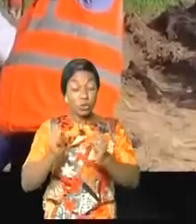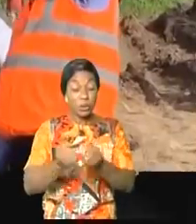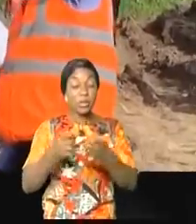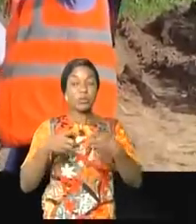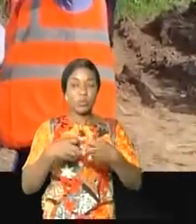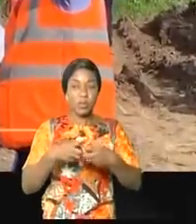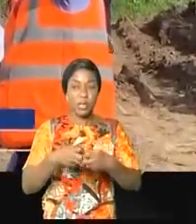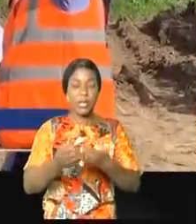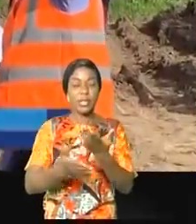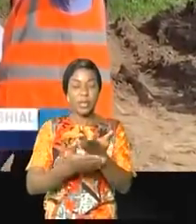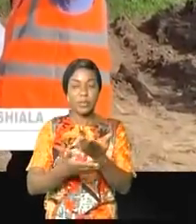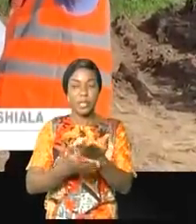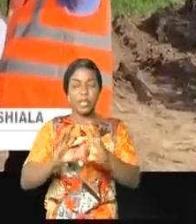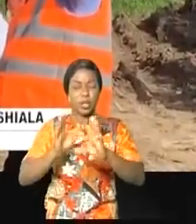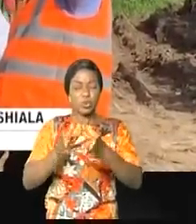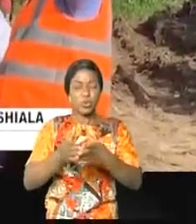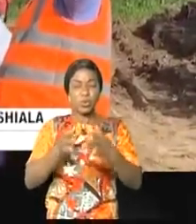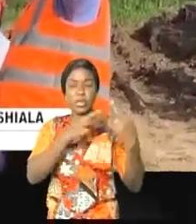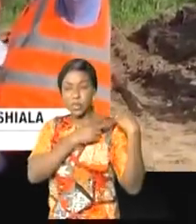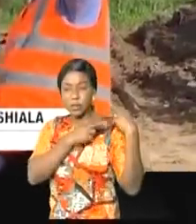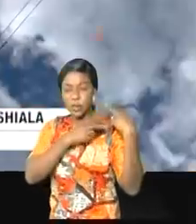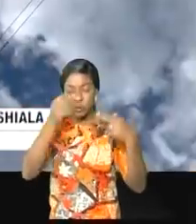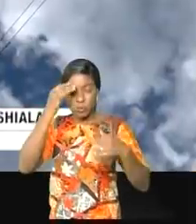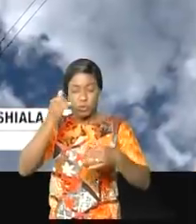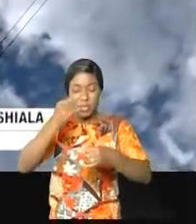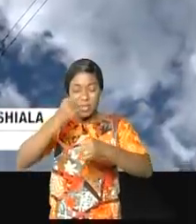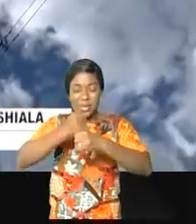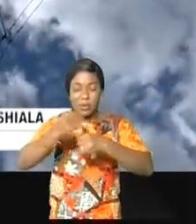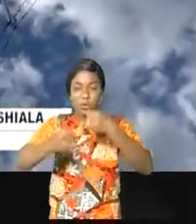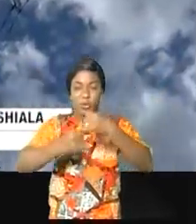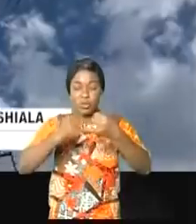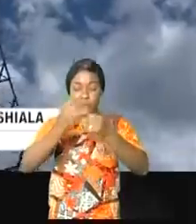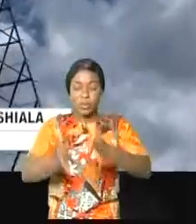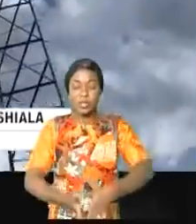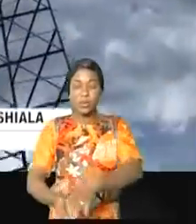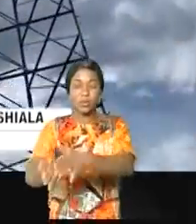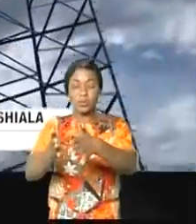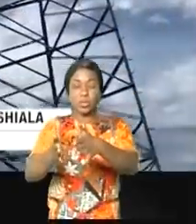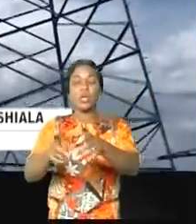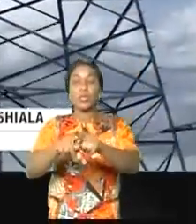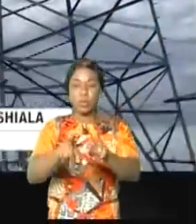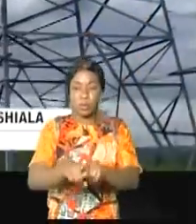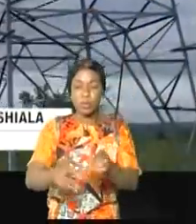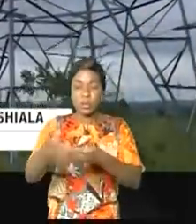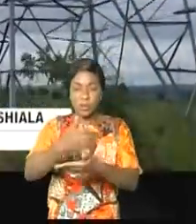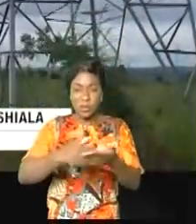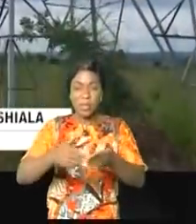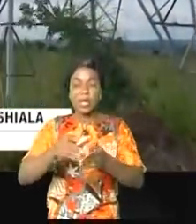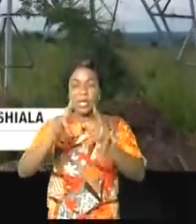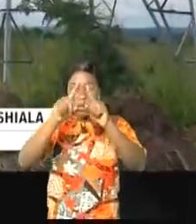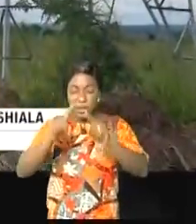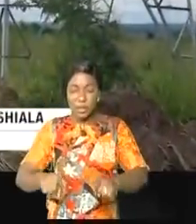aux autorités compétentes pour la réhabilitation des infrastructures des bases. Et dans la pratique, la remise devrait